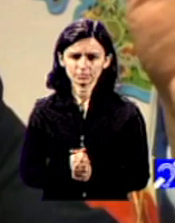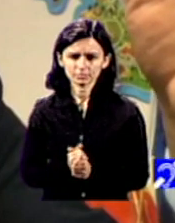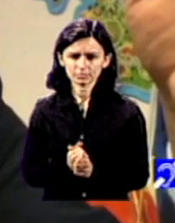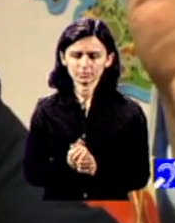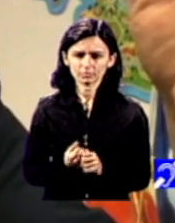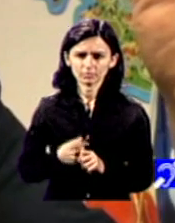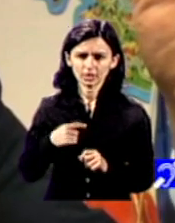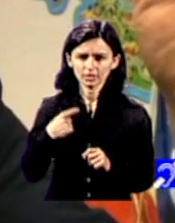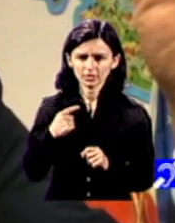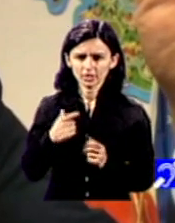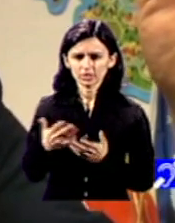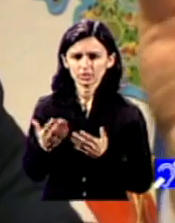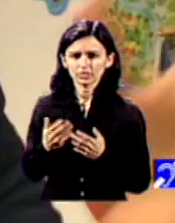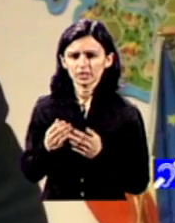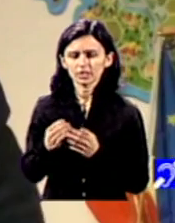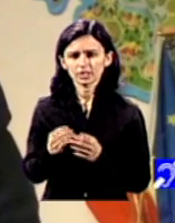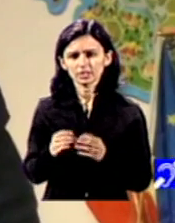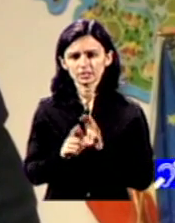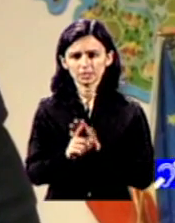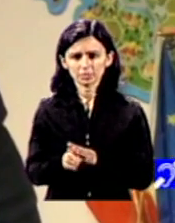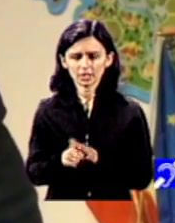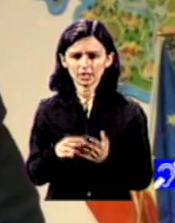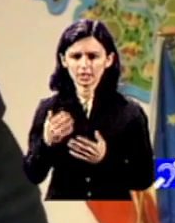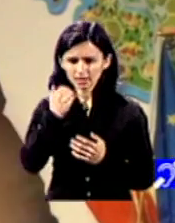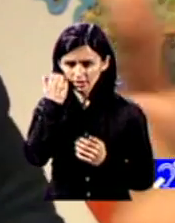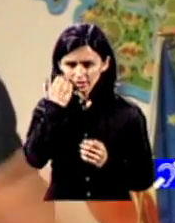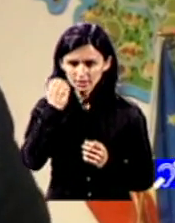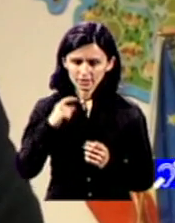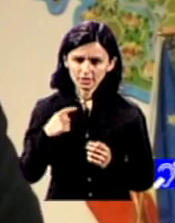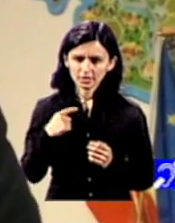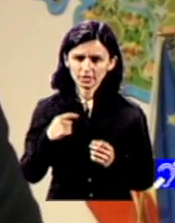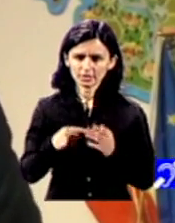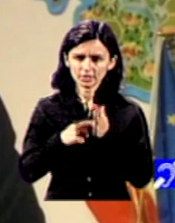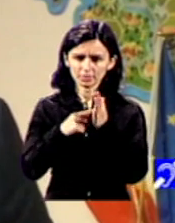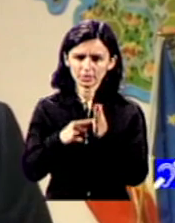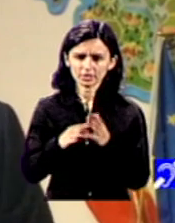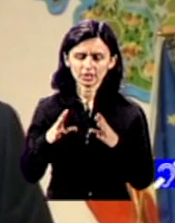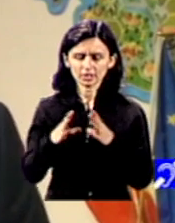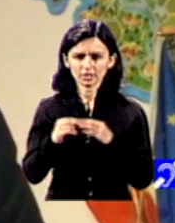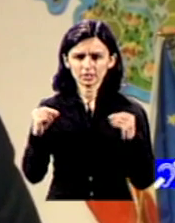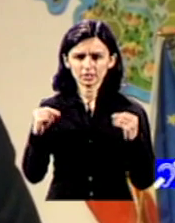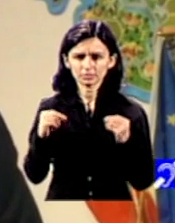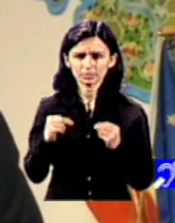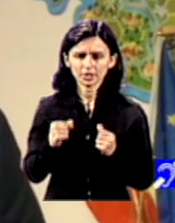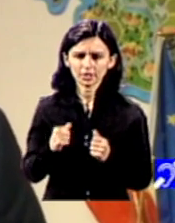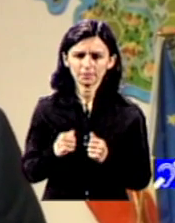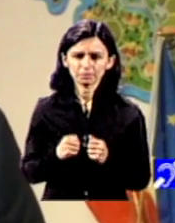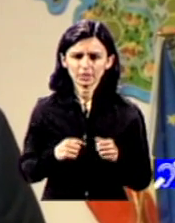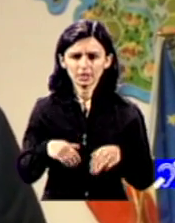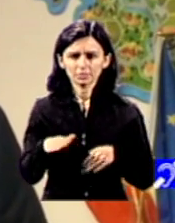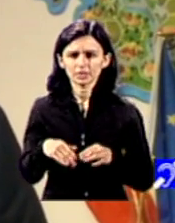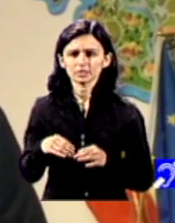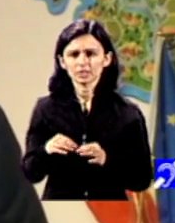nondiscriminării și accesibilității care după aia când e transpusă dispare cumva în oala comună a Ministerului de Finanțe și